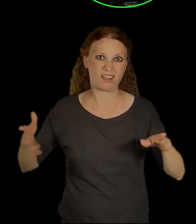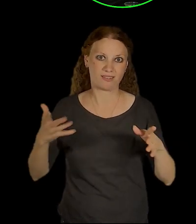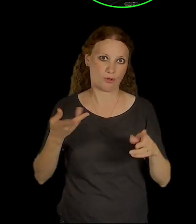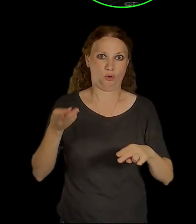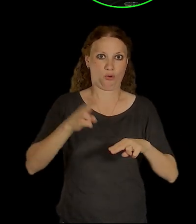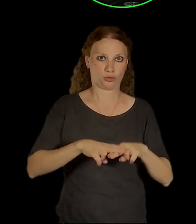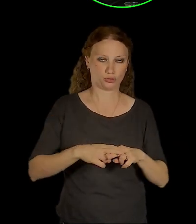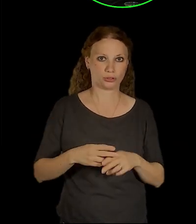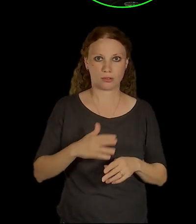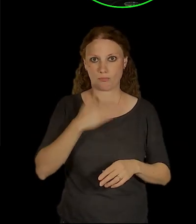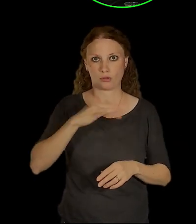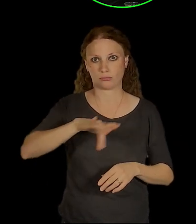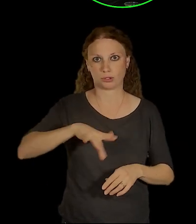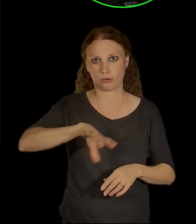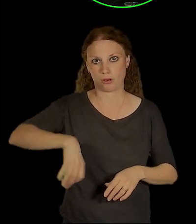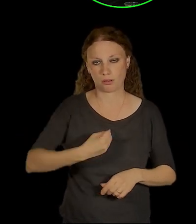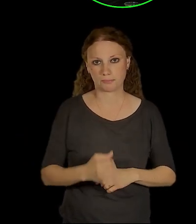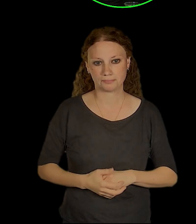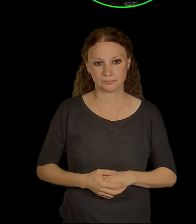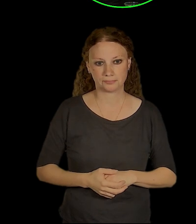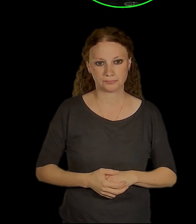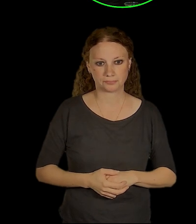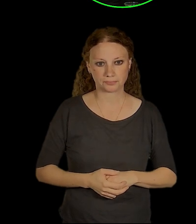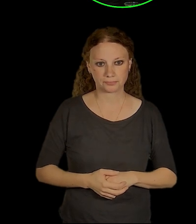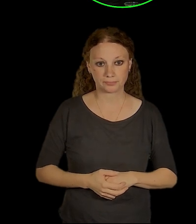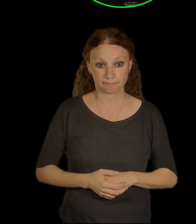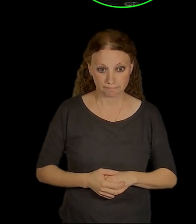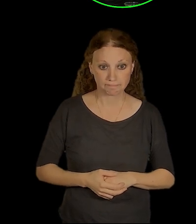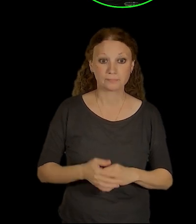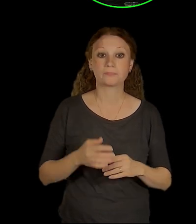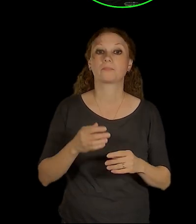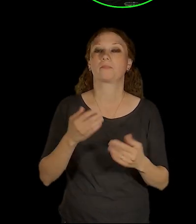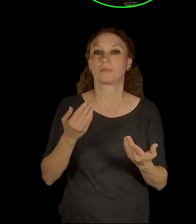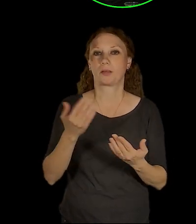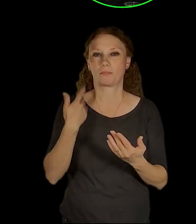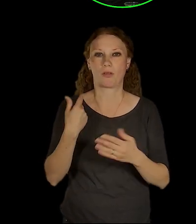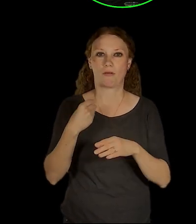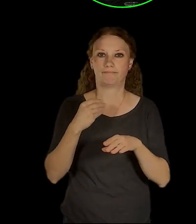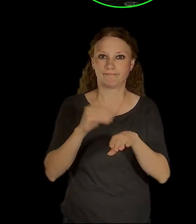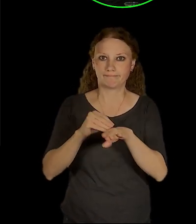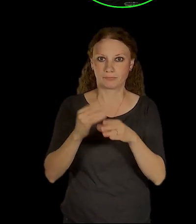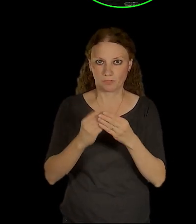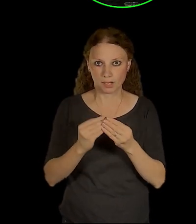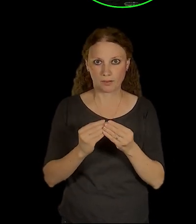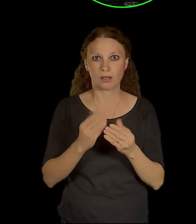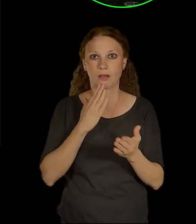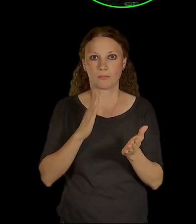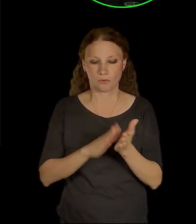Jak jsem říkal, podařilo se završit nějaké vrstení těch funkcí, které zahájila